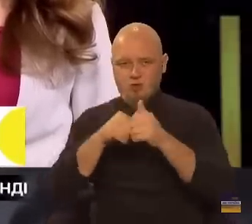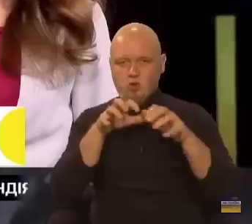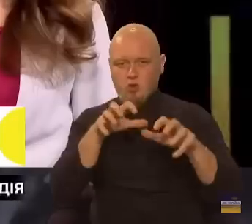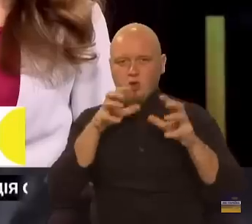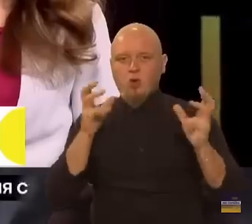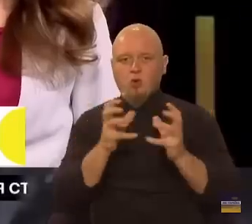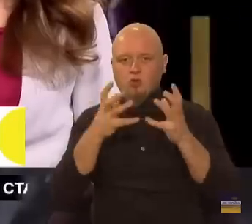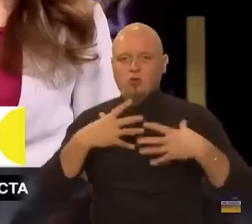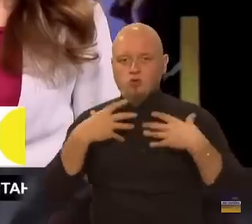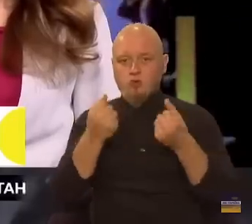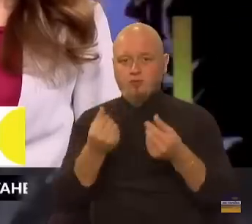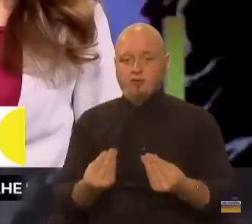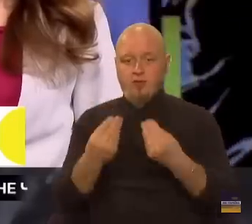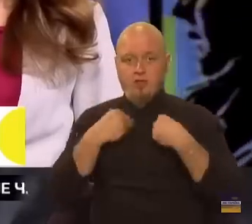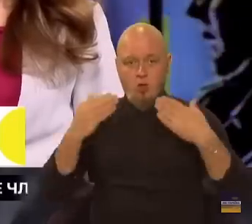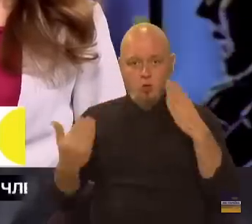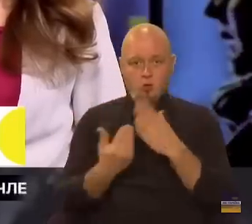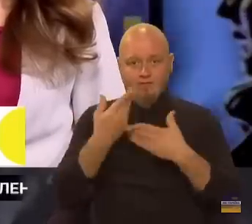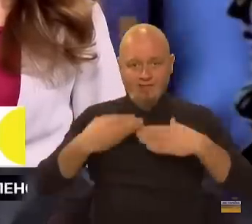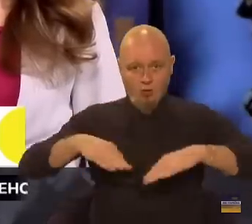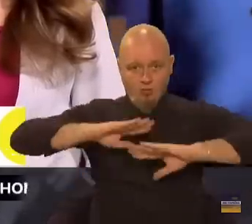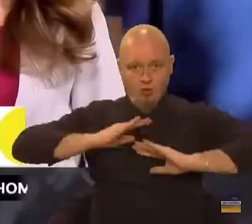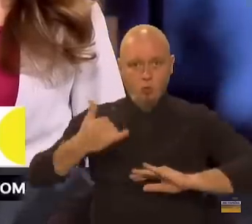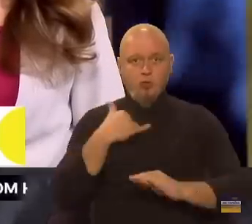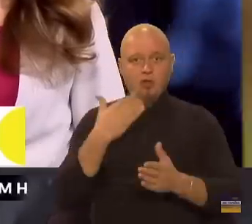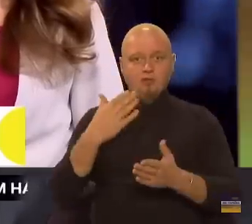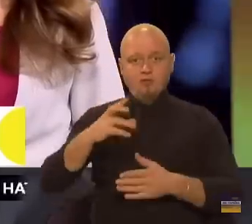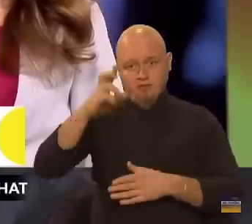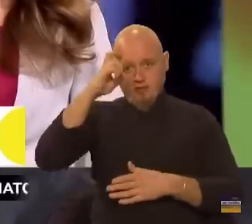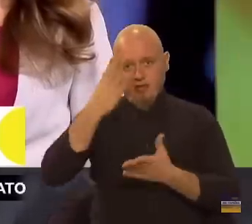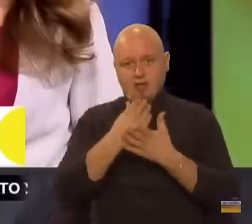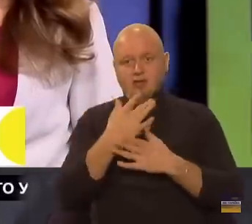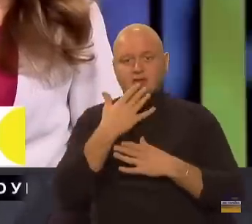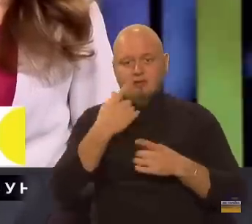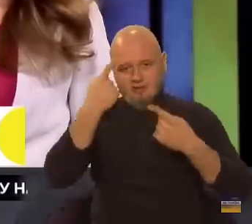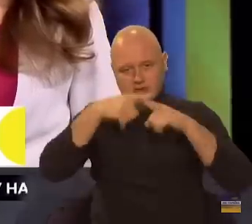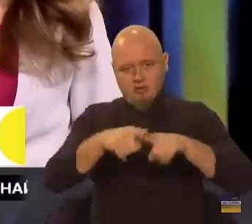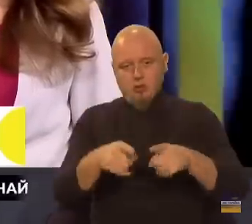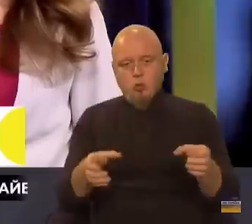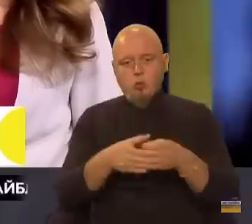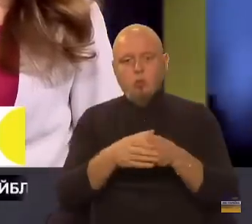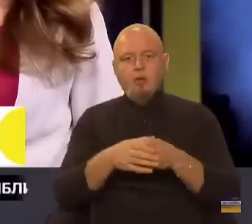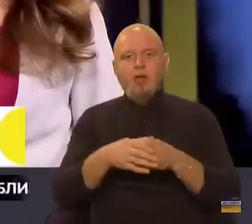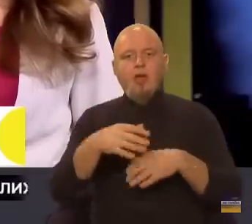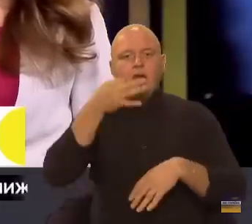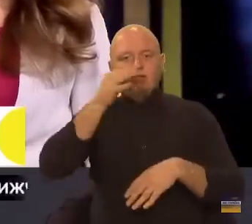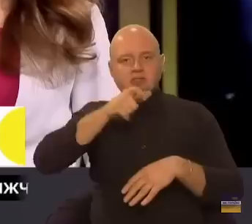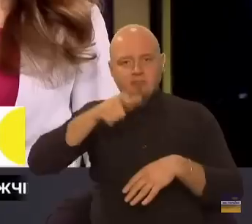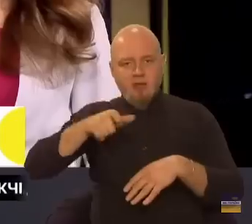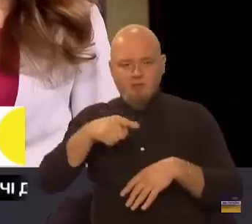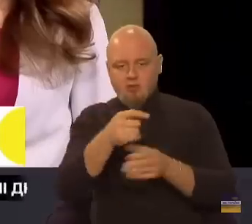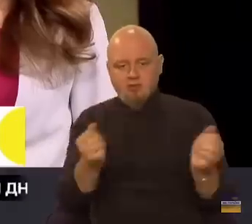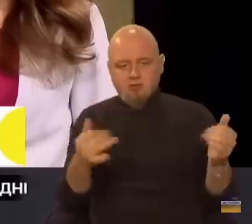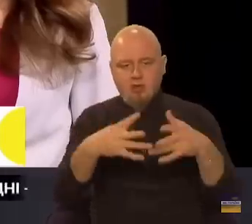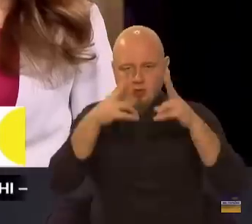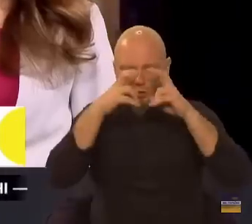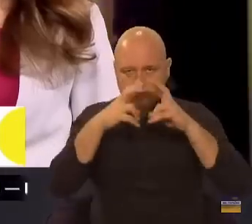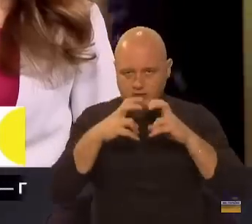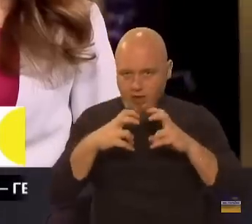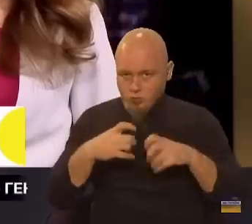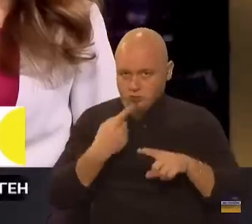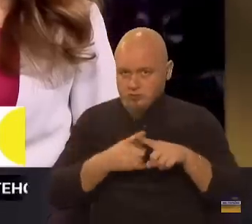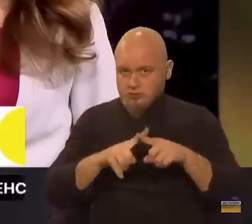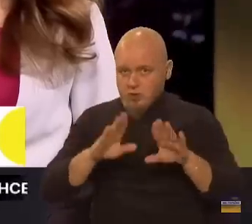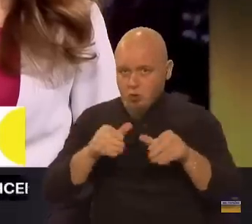оновлені рекомендації, в нас в країні є національна технічна група експертів з імонопрофілактики. Вони збираються, розглядають